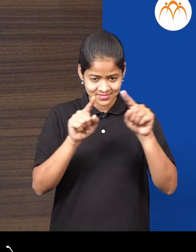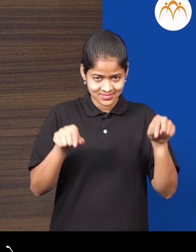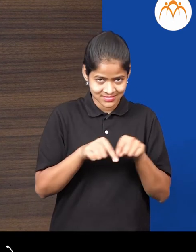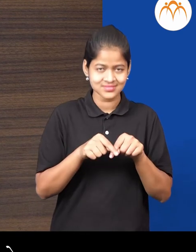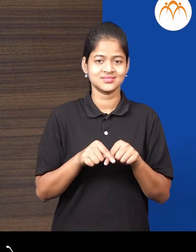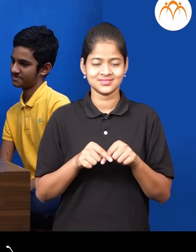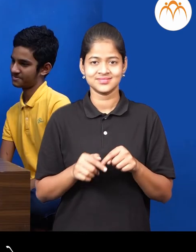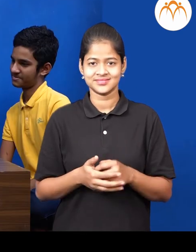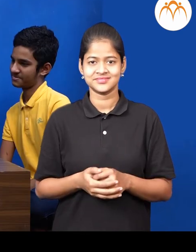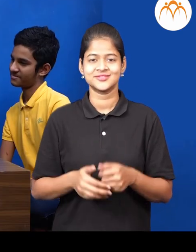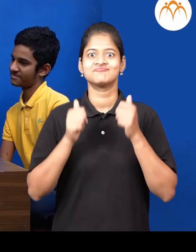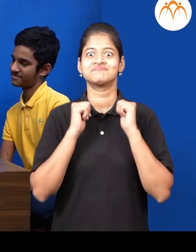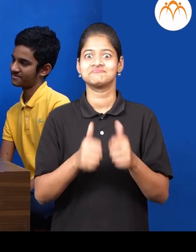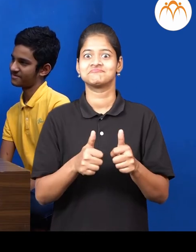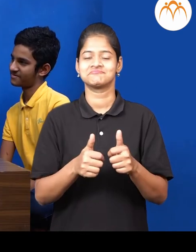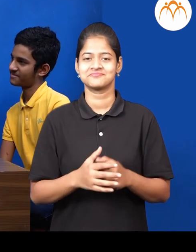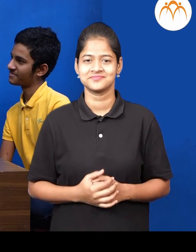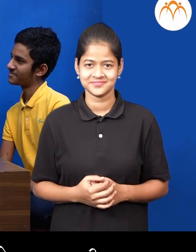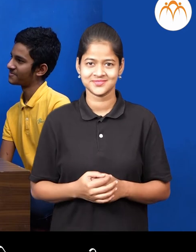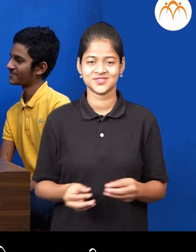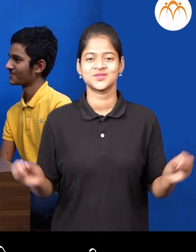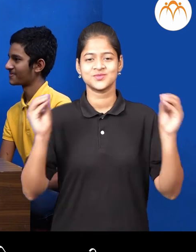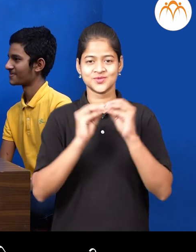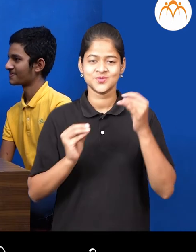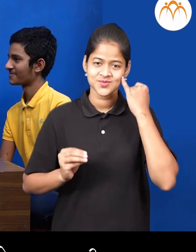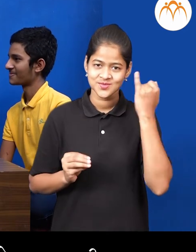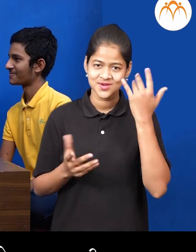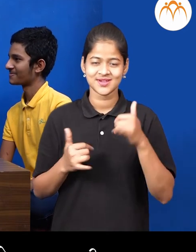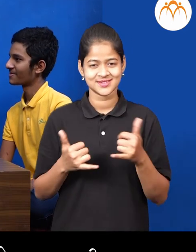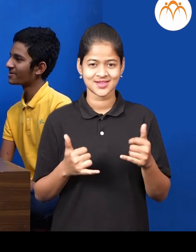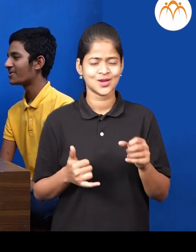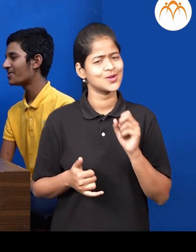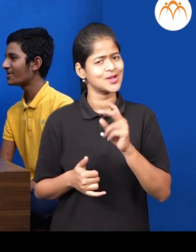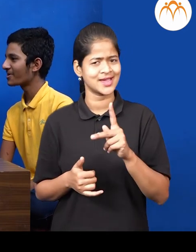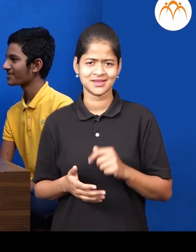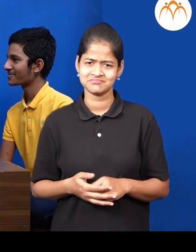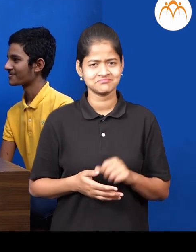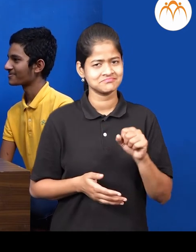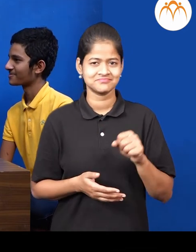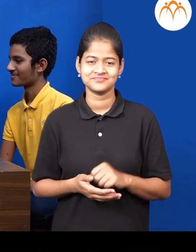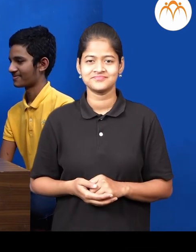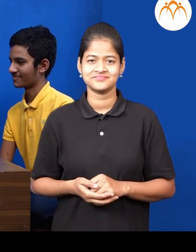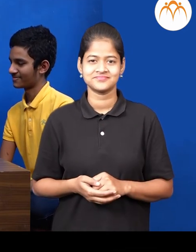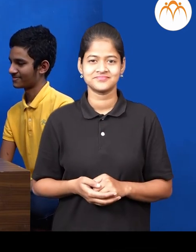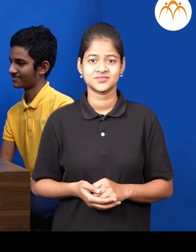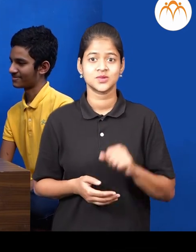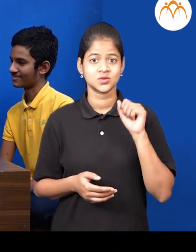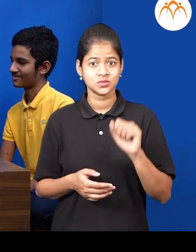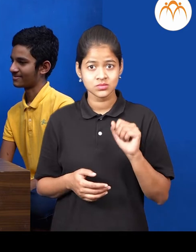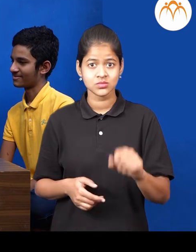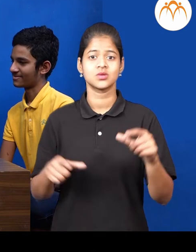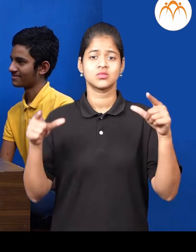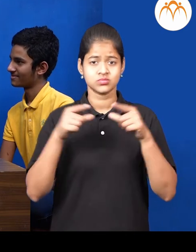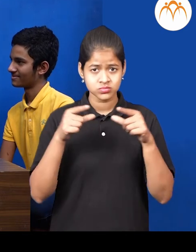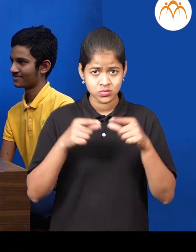वकोनिया है अरे वा आता अपन आजुने खेल खेला सका हाँ हे बगा हाँ तुम्हे